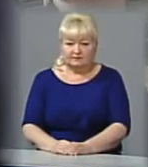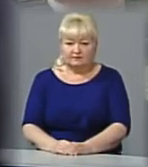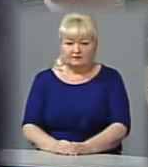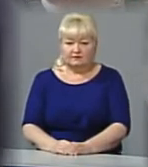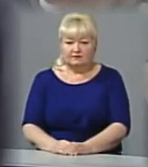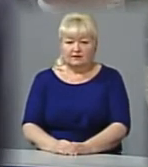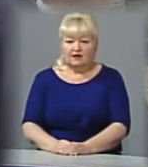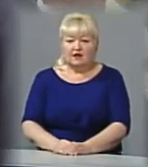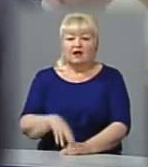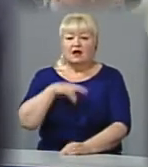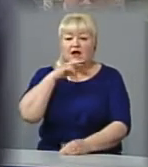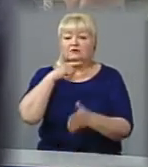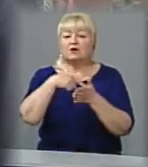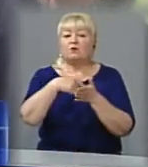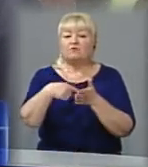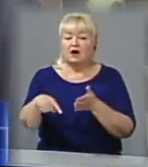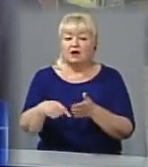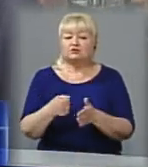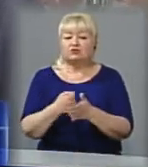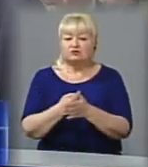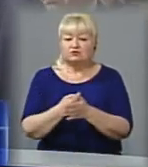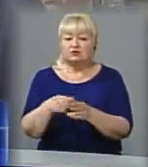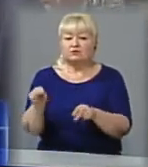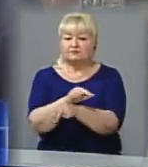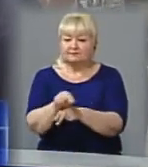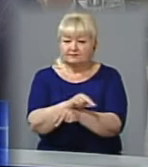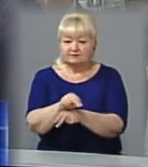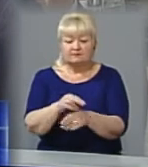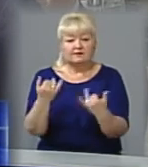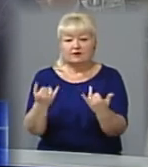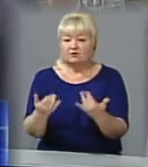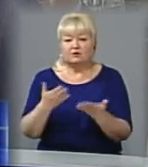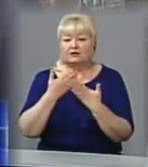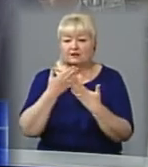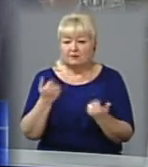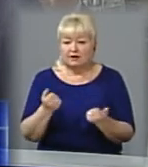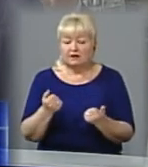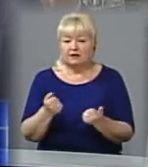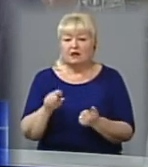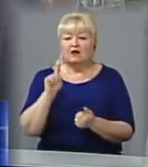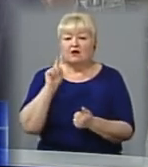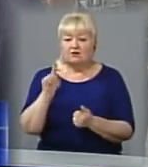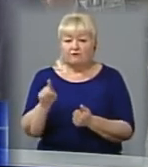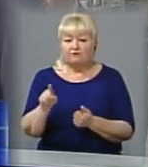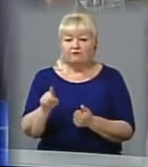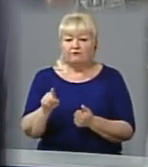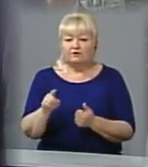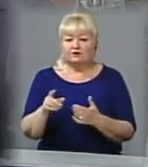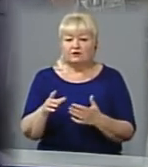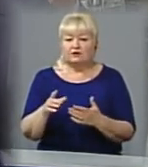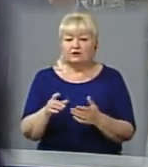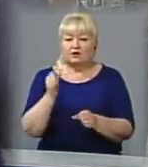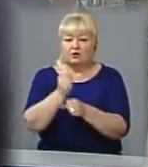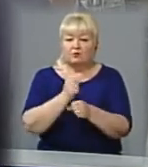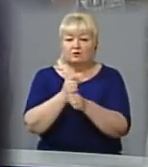Зауважень до підрядника я сьогодні не маю. Вони змобілізувалися. Роботи